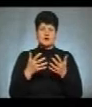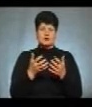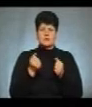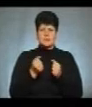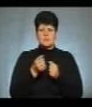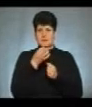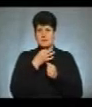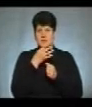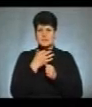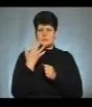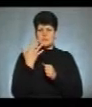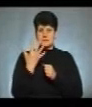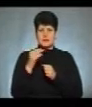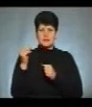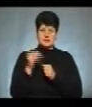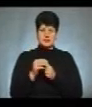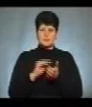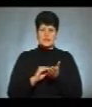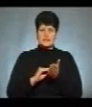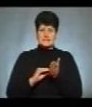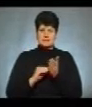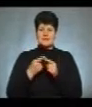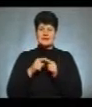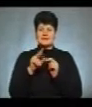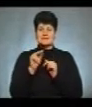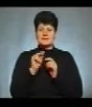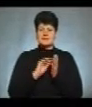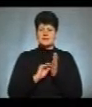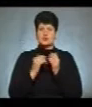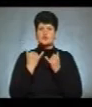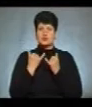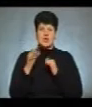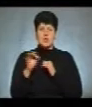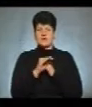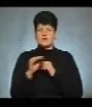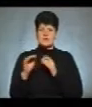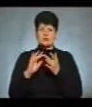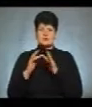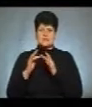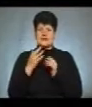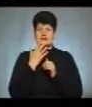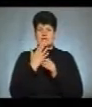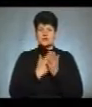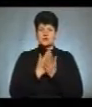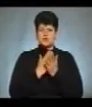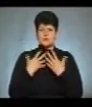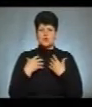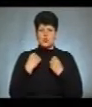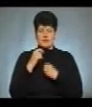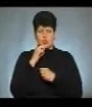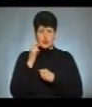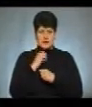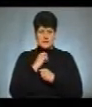препарати за п'ятьма тисячами рецептів. Ці цифри публікували сьогодні на офіційному сайті Національної служби здоров'я України.